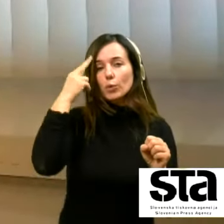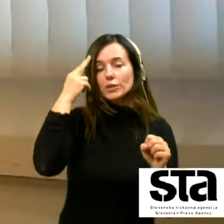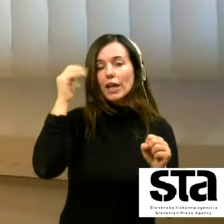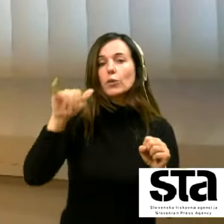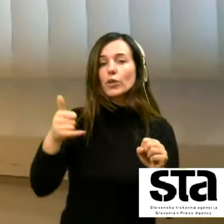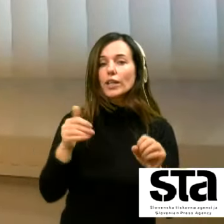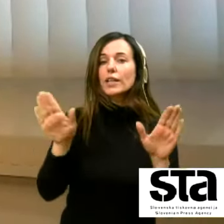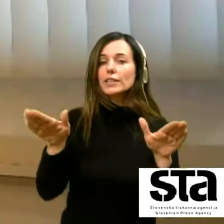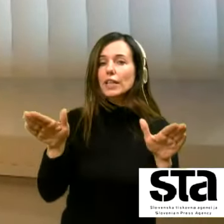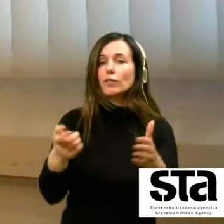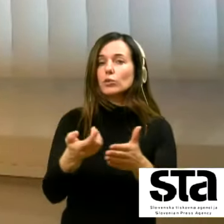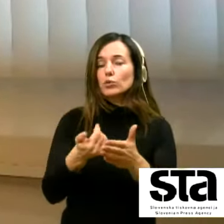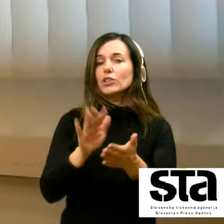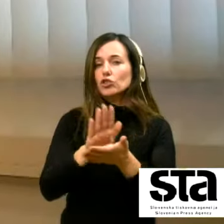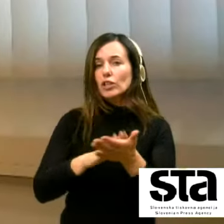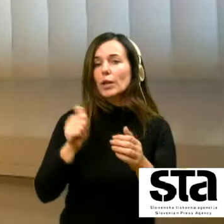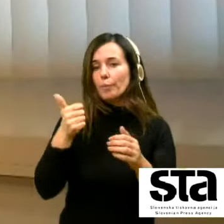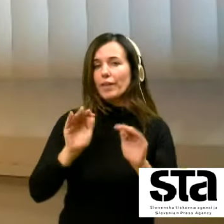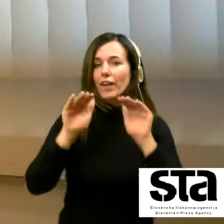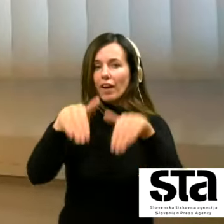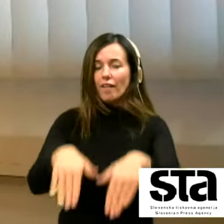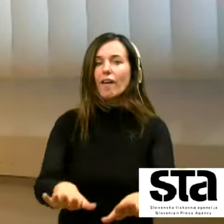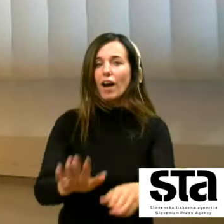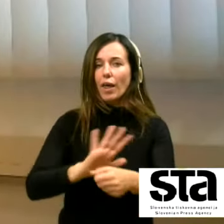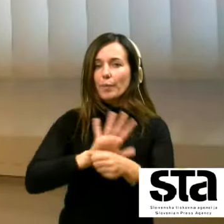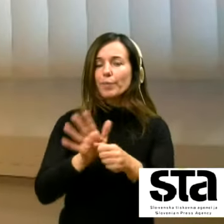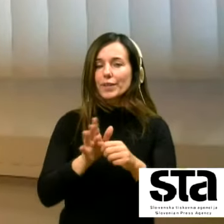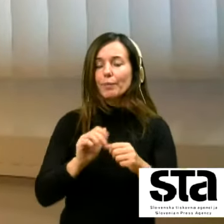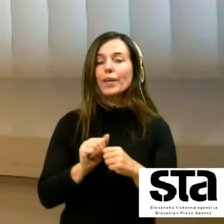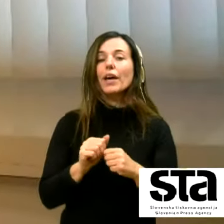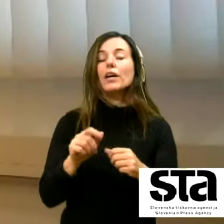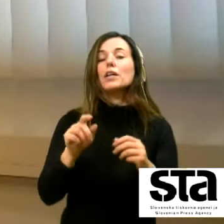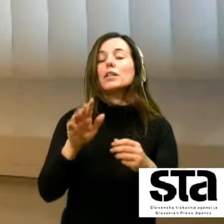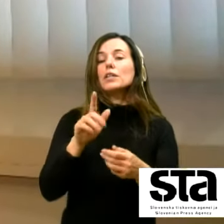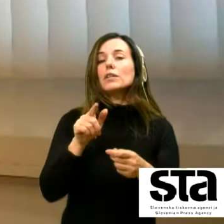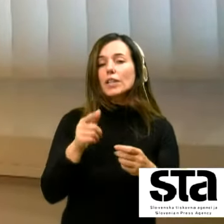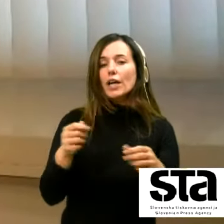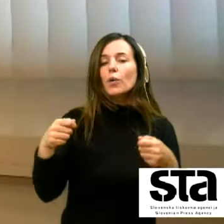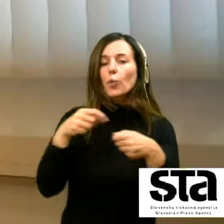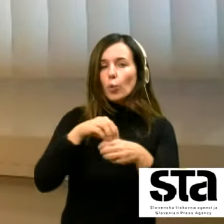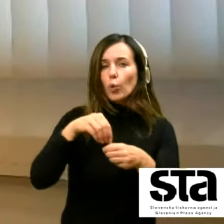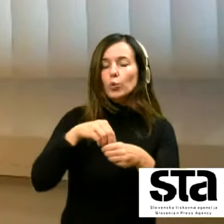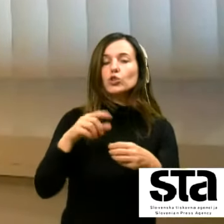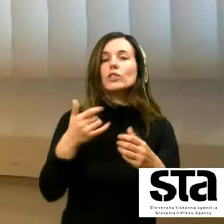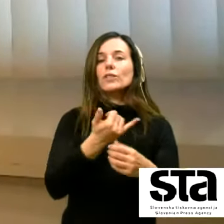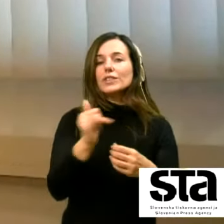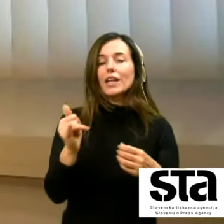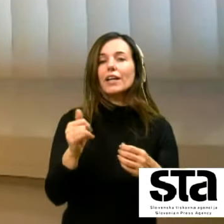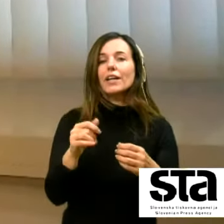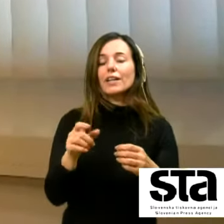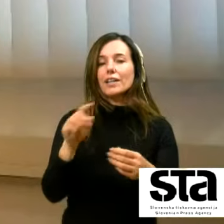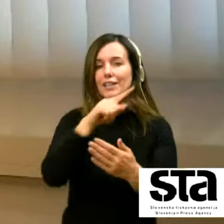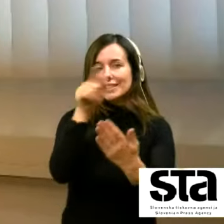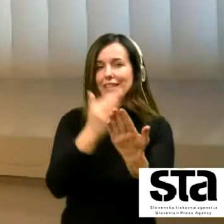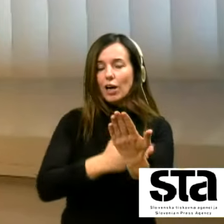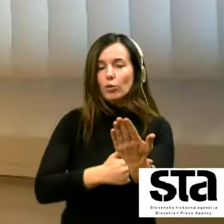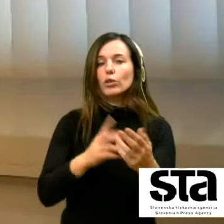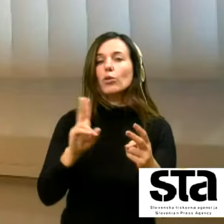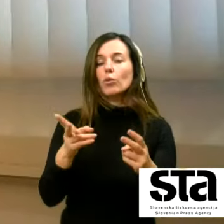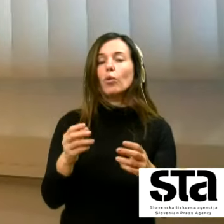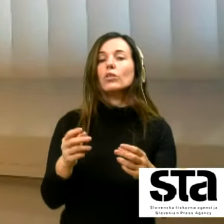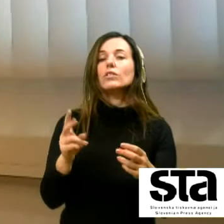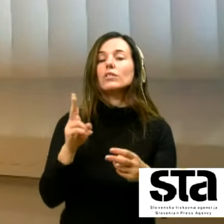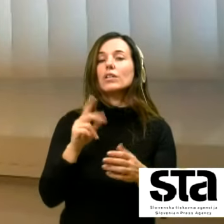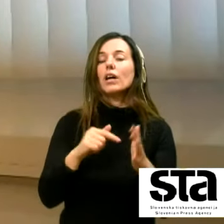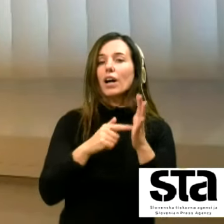da zaveđajo vse od tega prvega val epidemije močno vpet izvedil vseh še interventnih zakonov kot so tudi kažejo bo